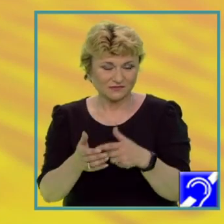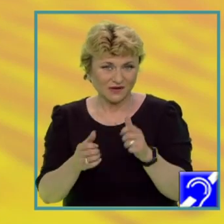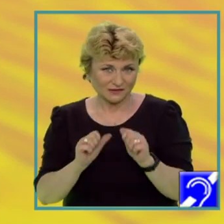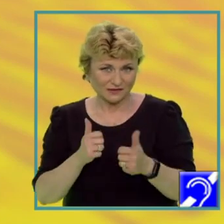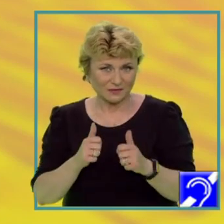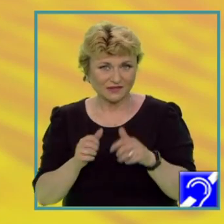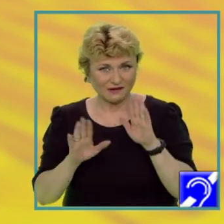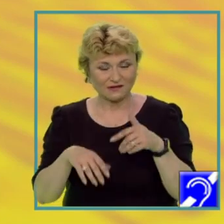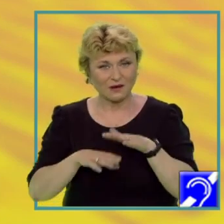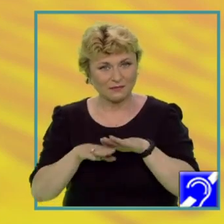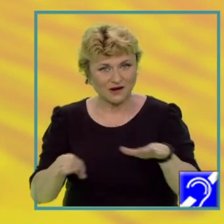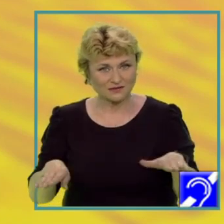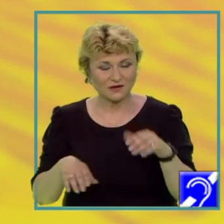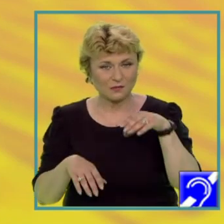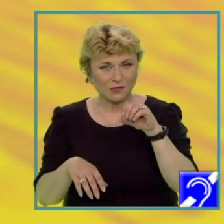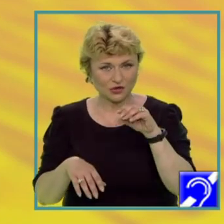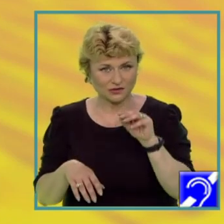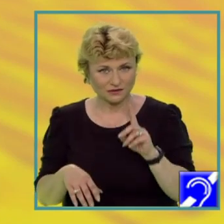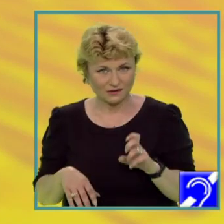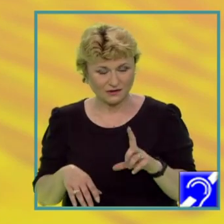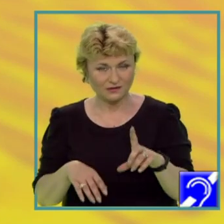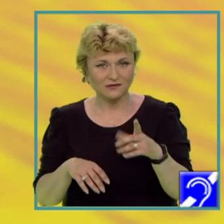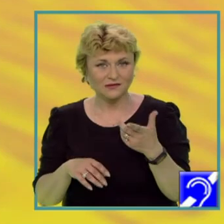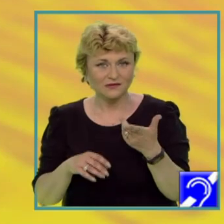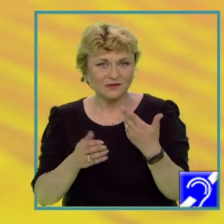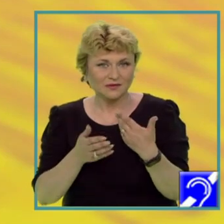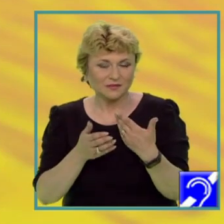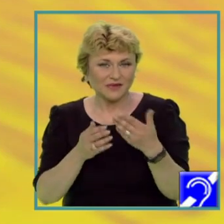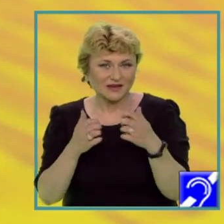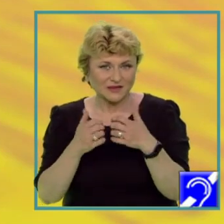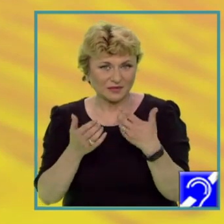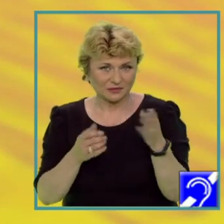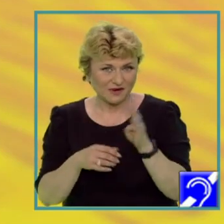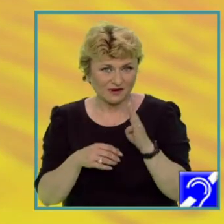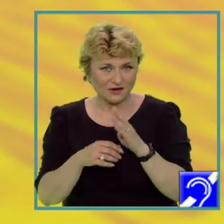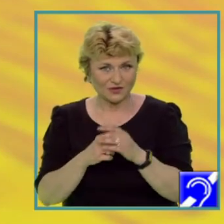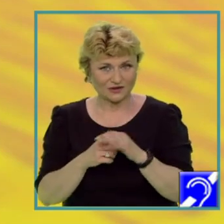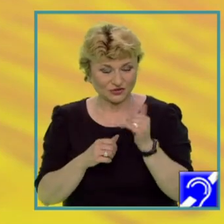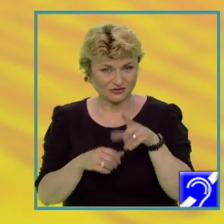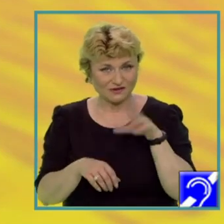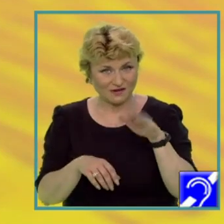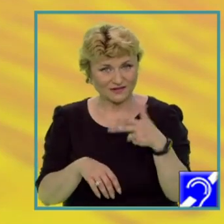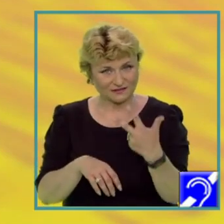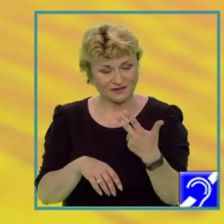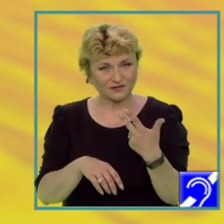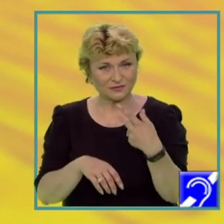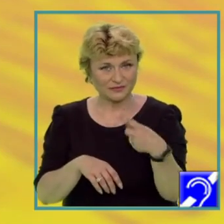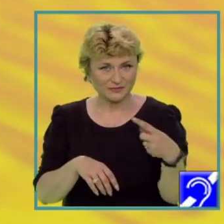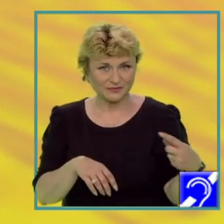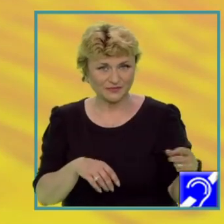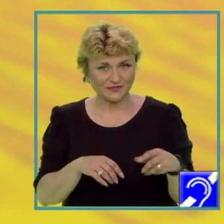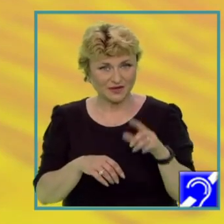are la bază modelul de subiecte pentru examenul de bacalaureat și este al cătui din trei părți. Prima parte,